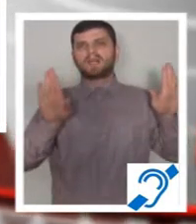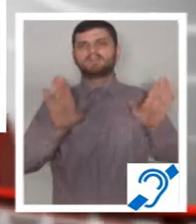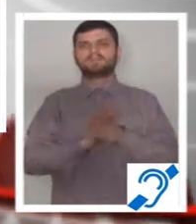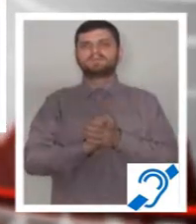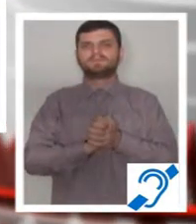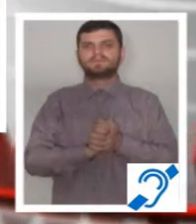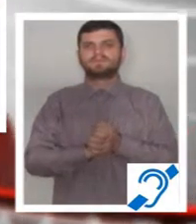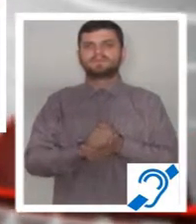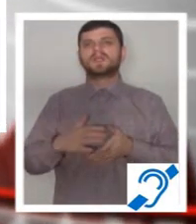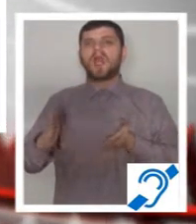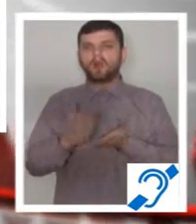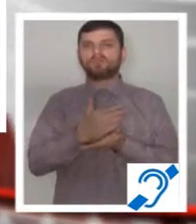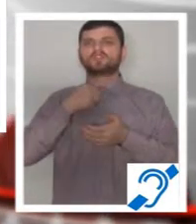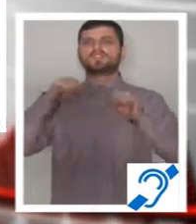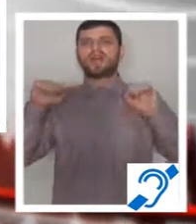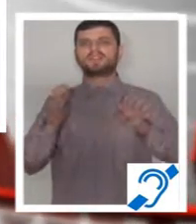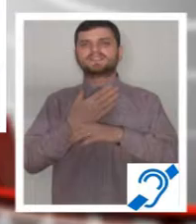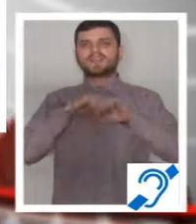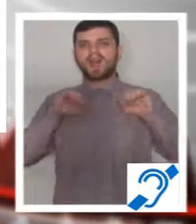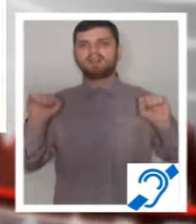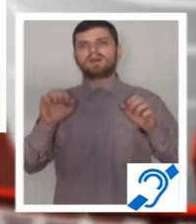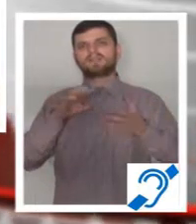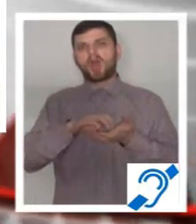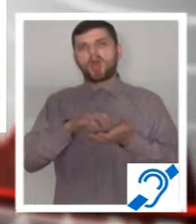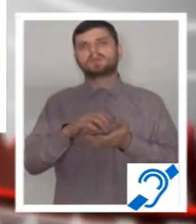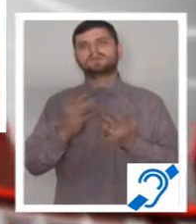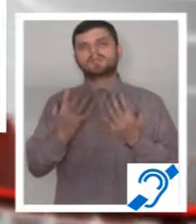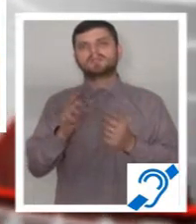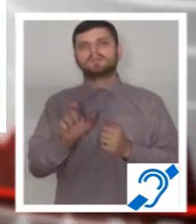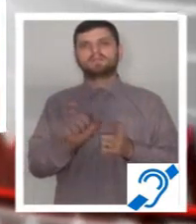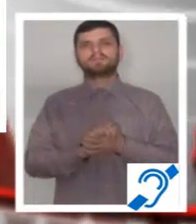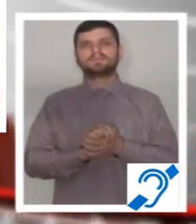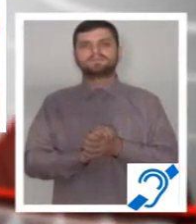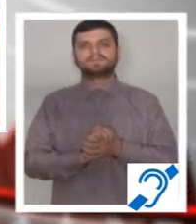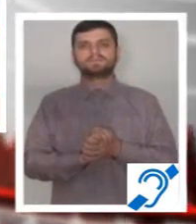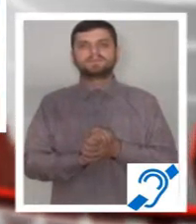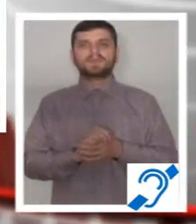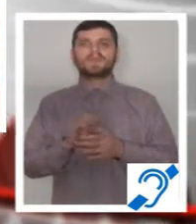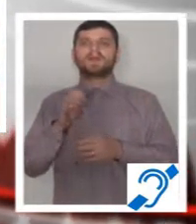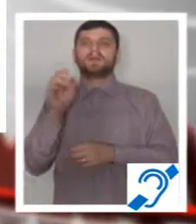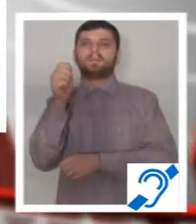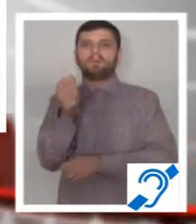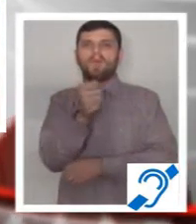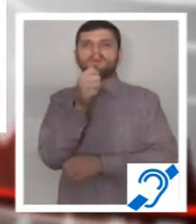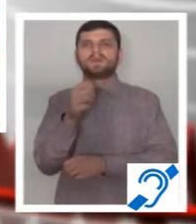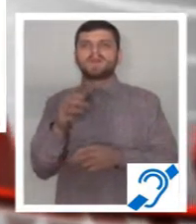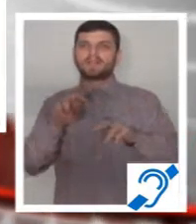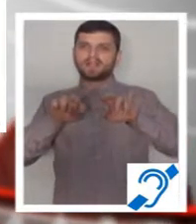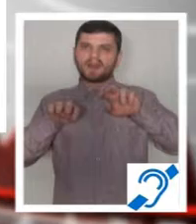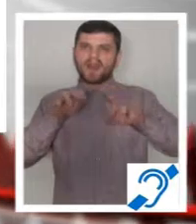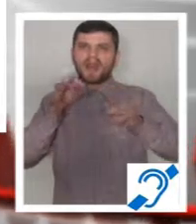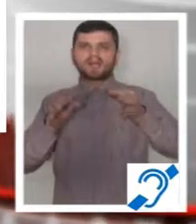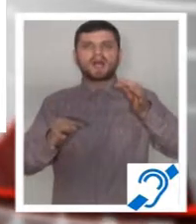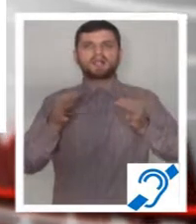locul unde se află animalele. ISU Arge și-a deschis o închetă pentru a afla cauza izbucnirii incendiului.